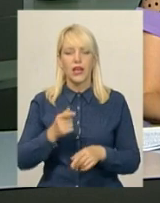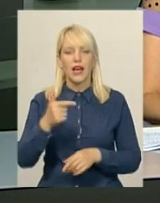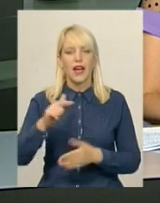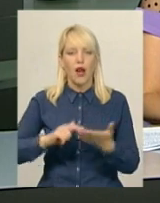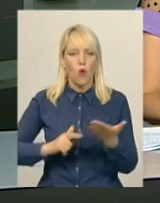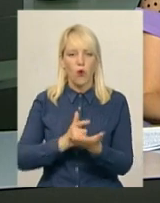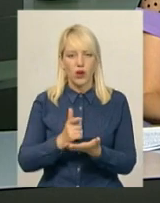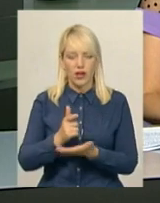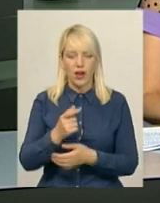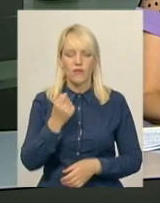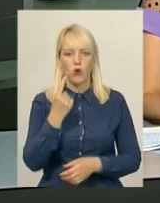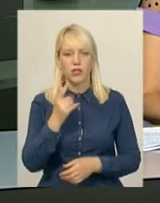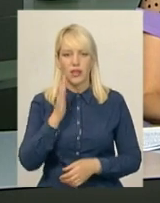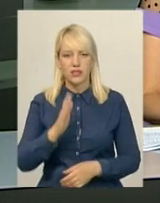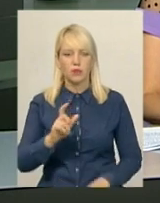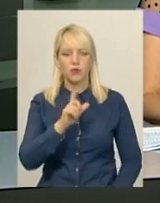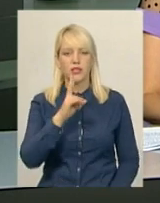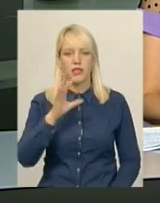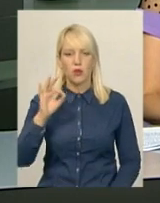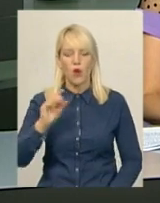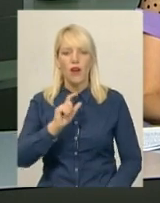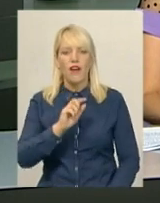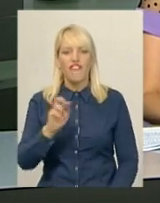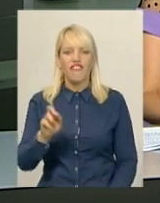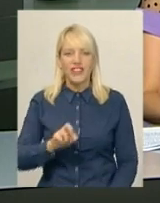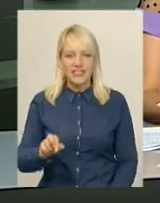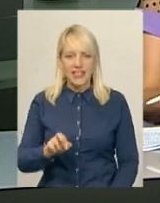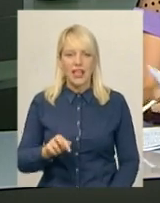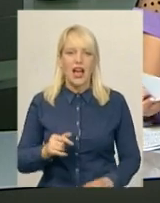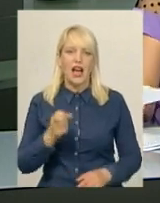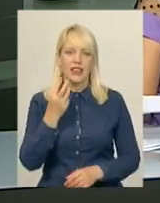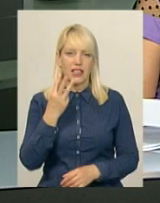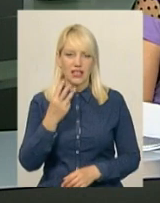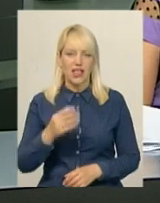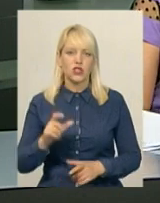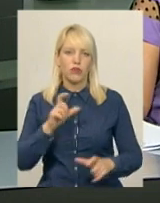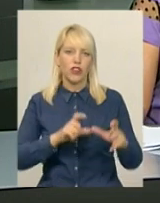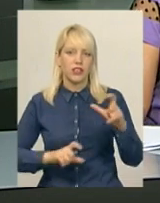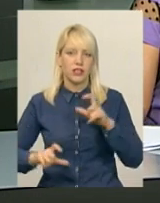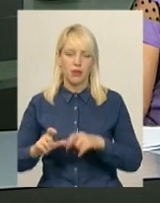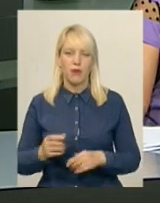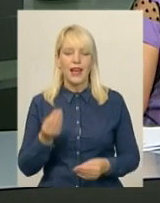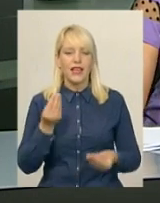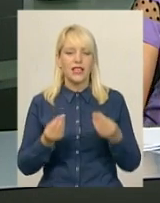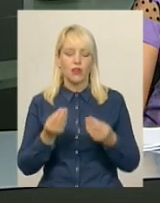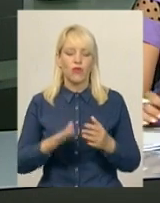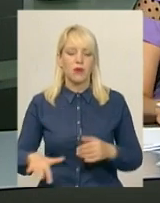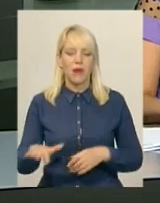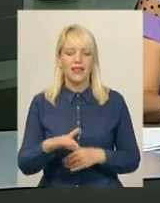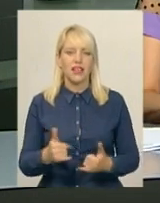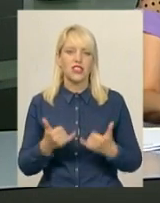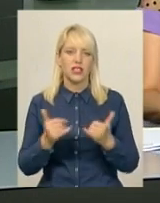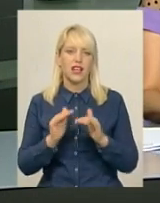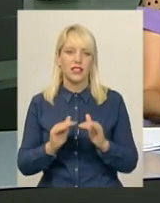відбудеться ЗНО з фізики, 13 – з хімії. Ігровий майданчик для дітей облаштували